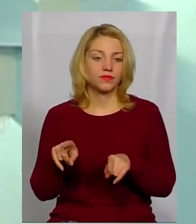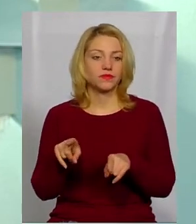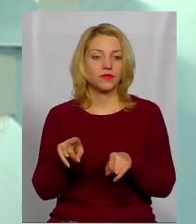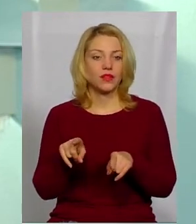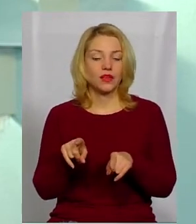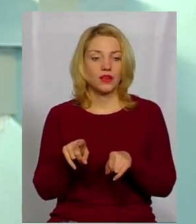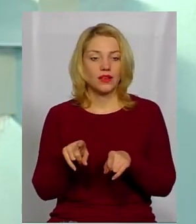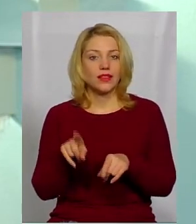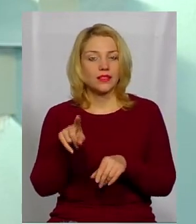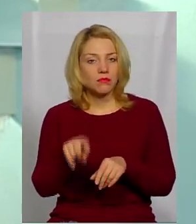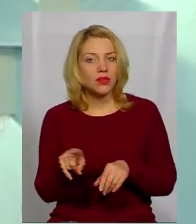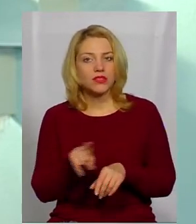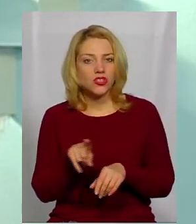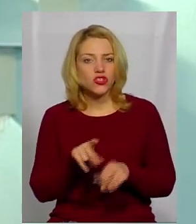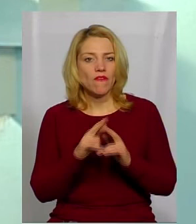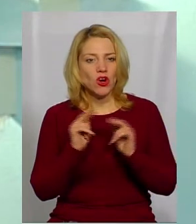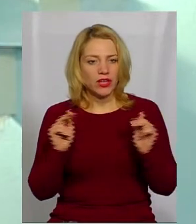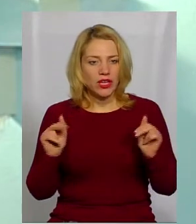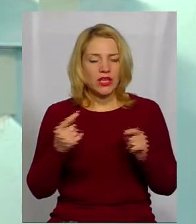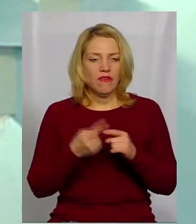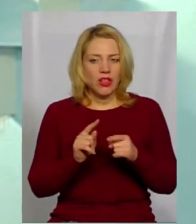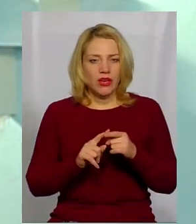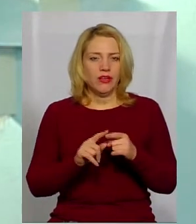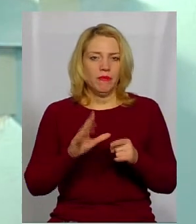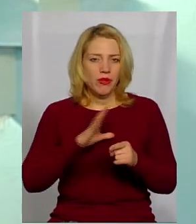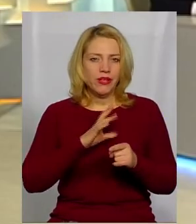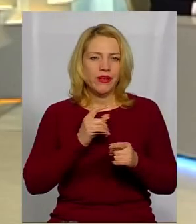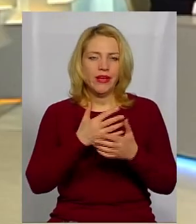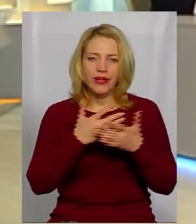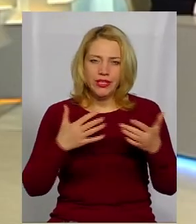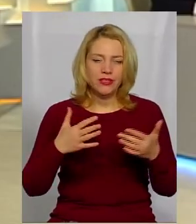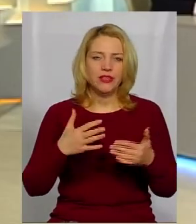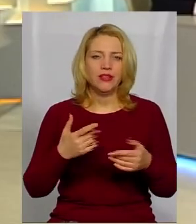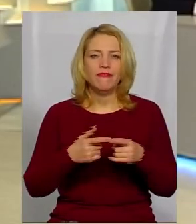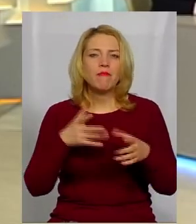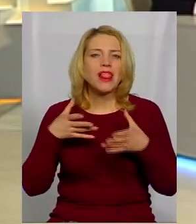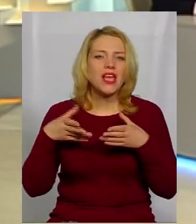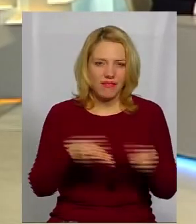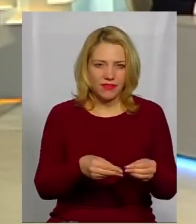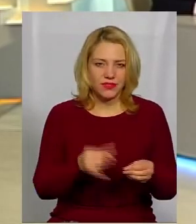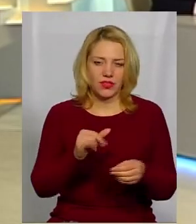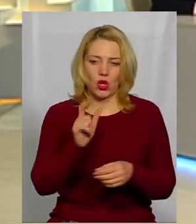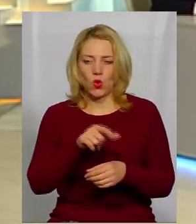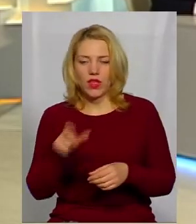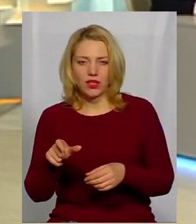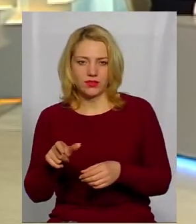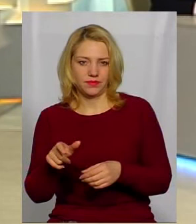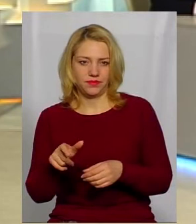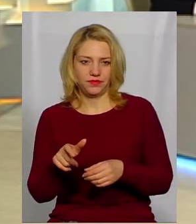що фортеця, вона зазнавала різних впливів і людей,